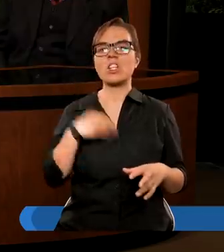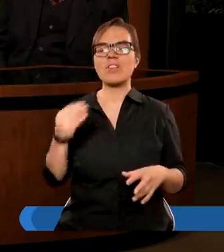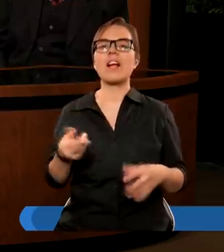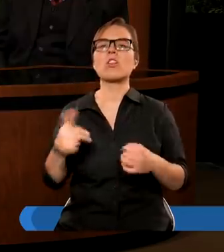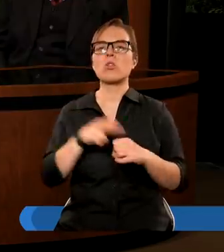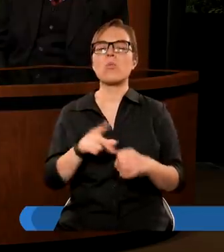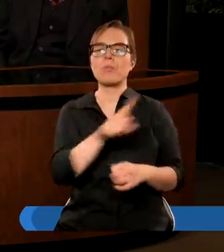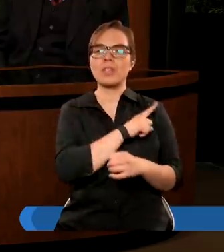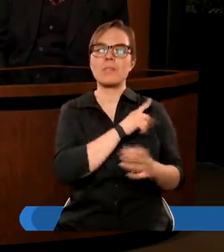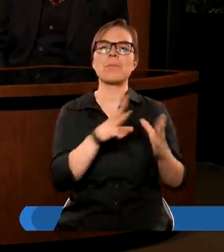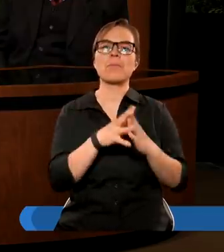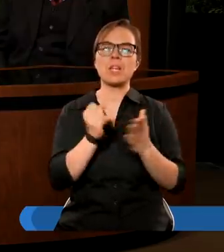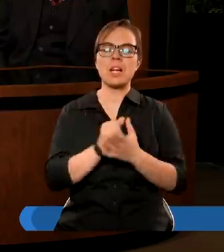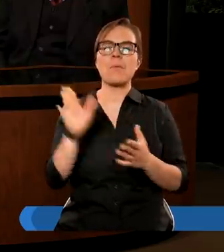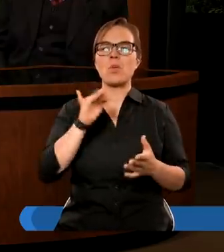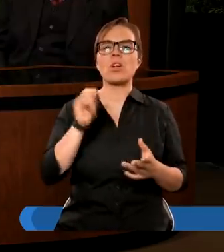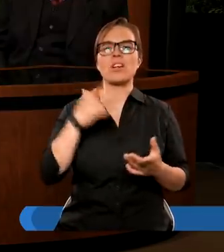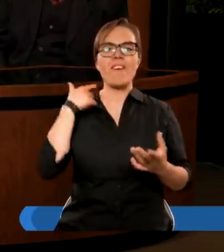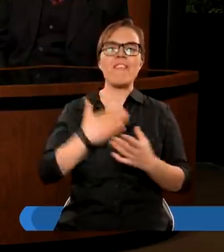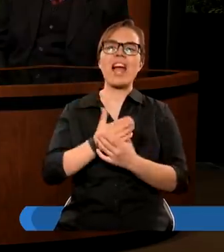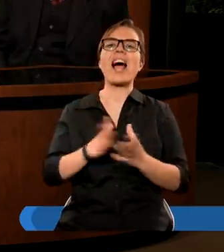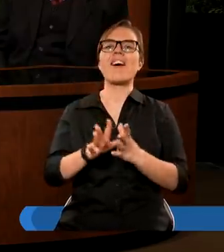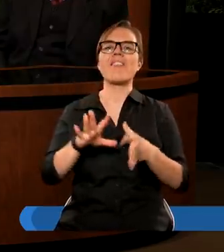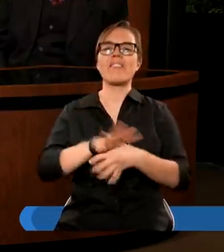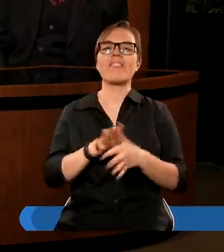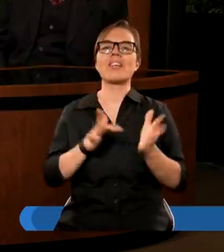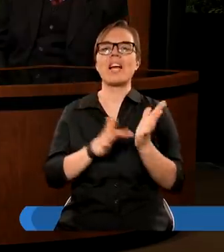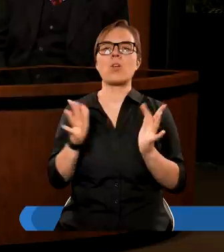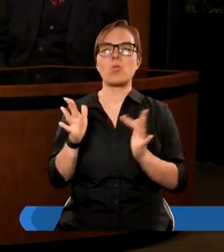przestrzegają przykazań Bożych i wiary Jezusa.